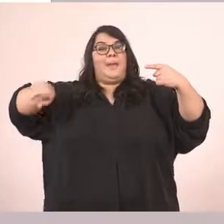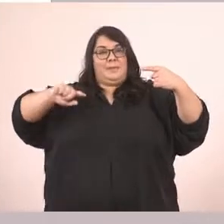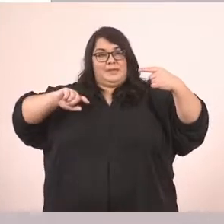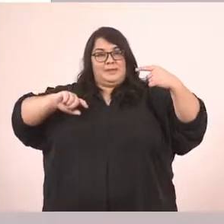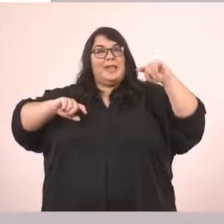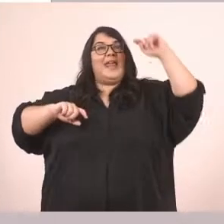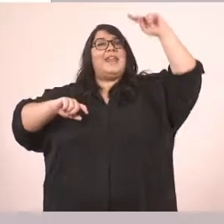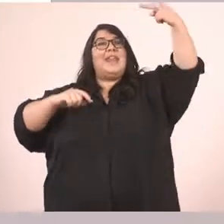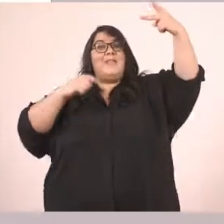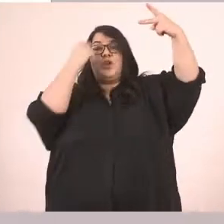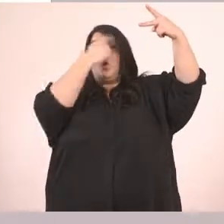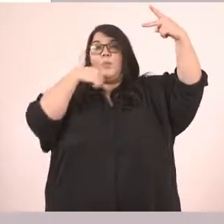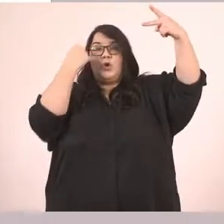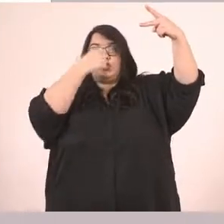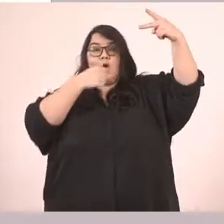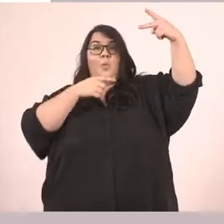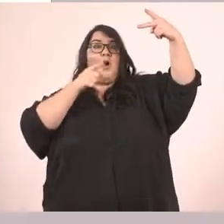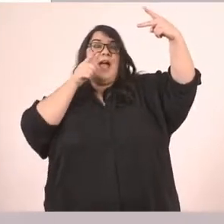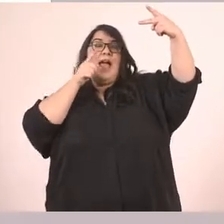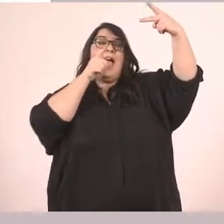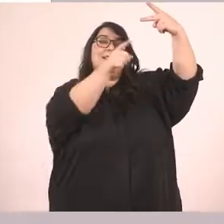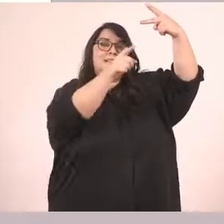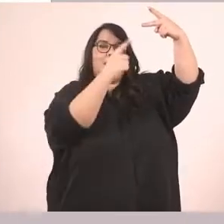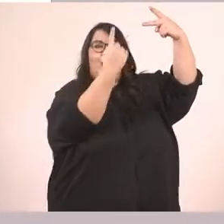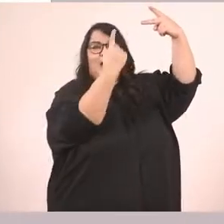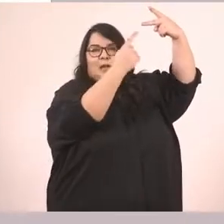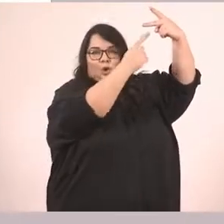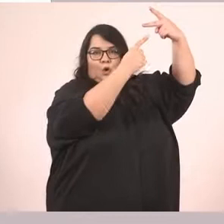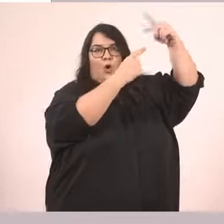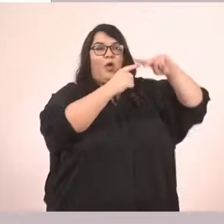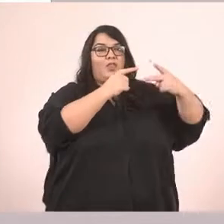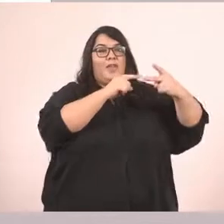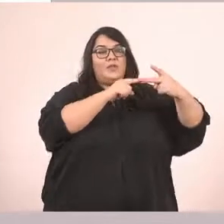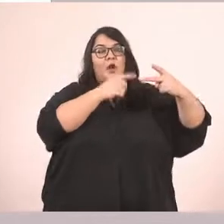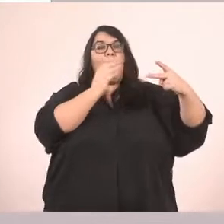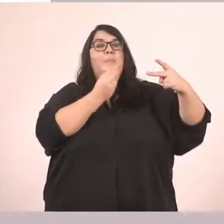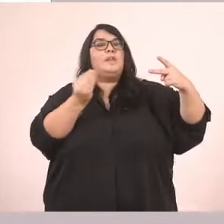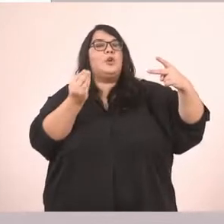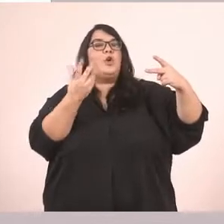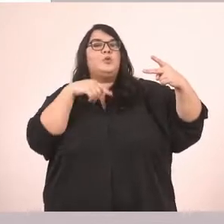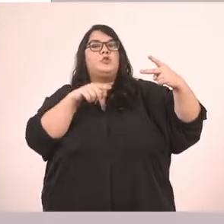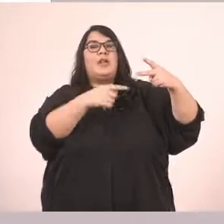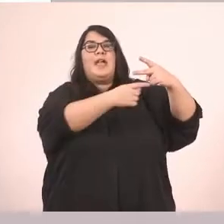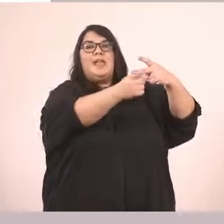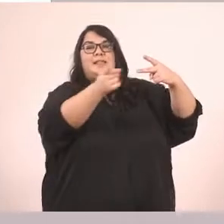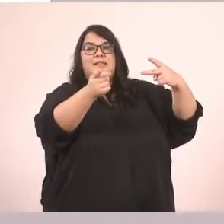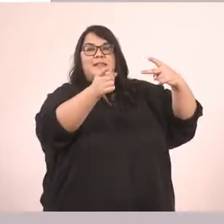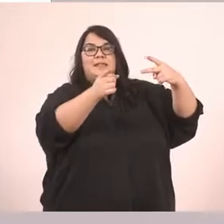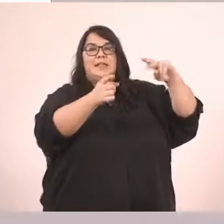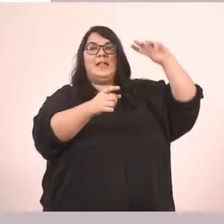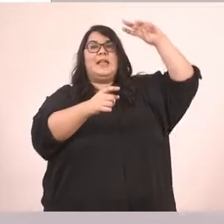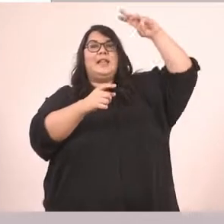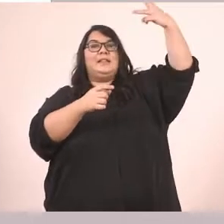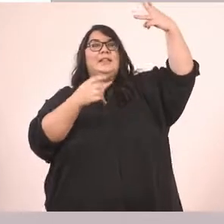δεύτερο πρόσωπο που είναι το εσύ στον ενικό και το εσείς στον πληθυντικό. Και το τρίτο